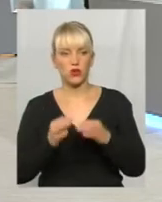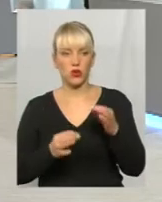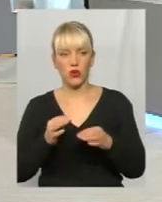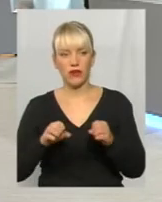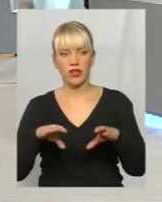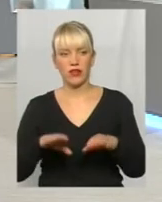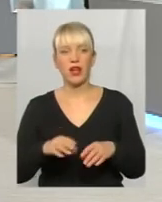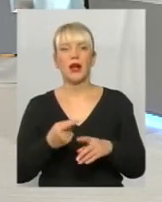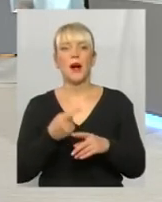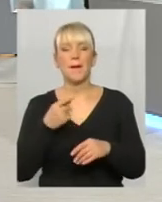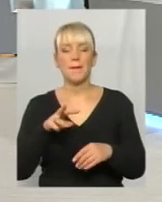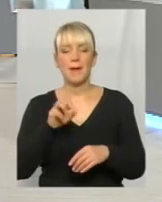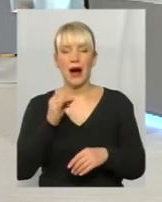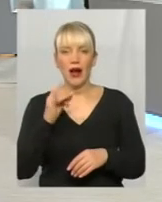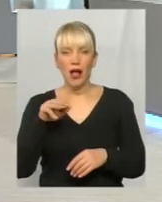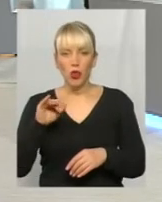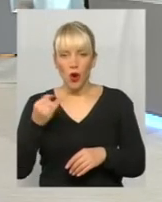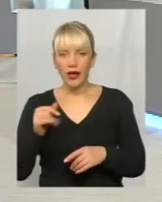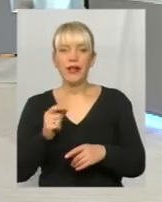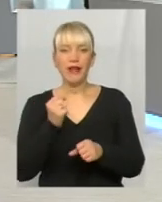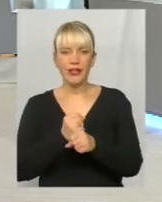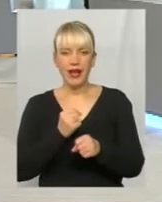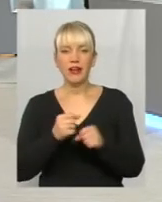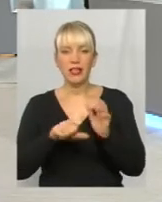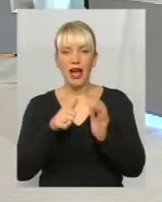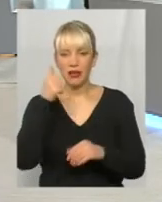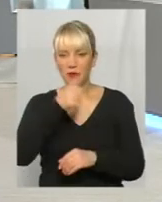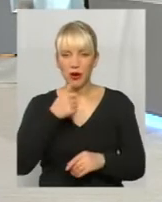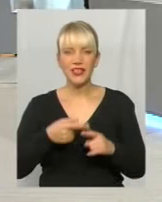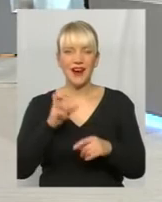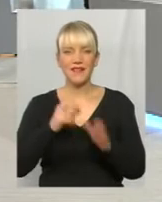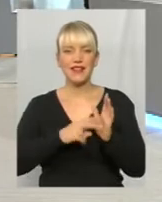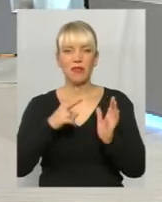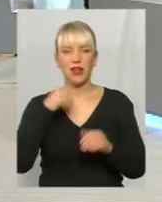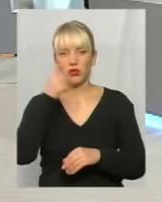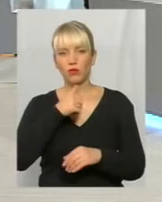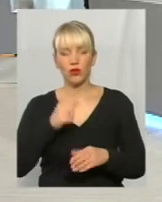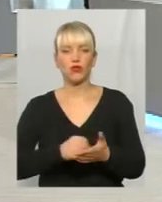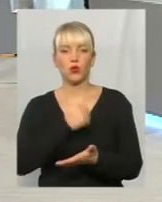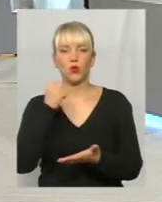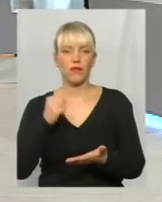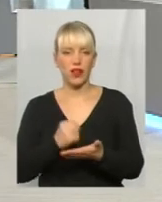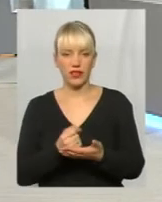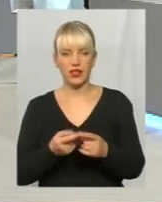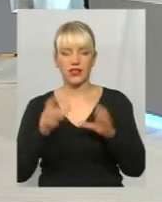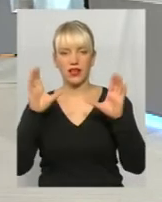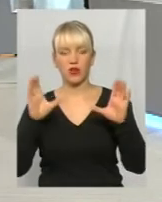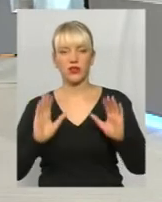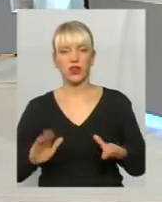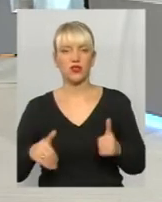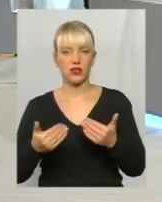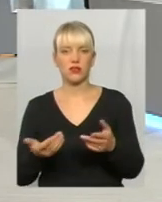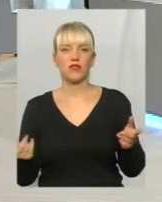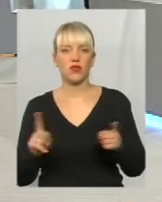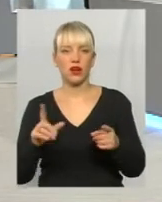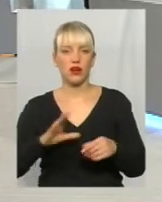мораторій дія в 2016 році. На 2017 рік депутати ухвалили законодавчу ініціативу, яка